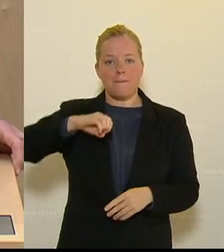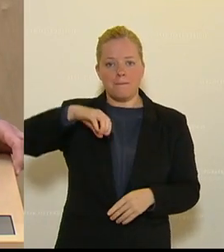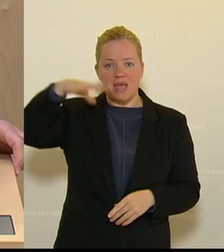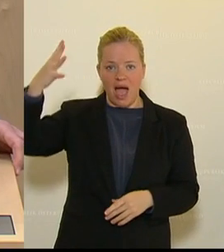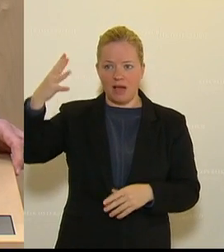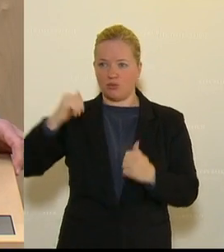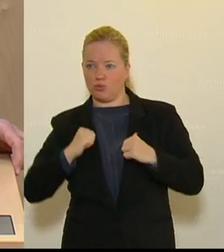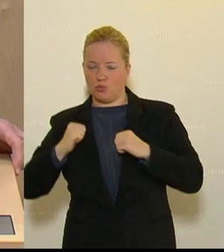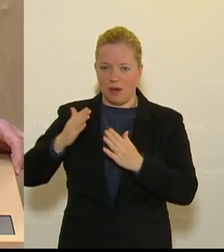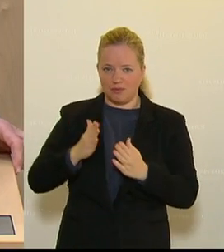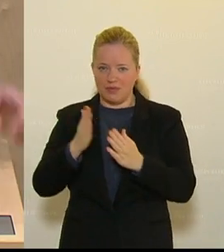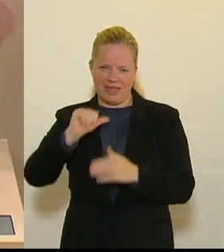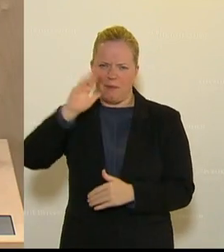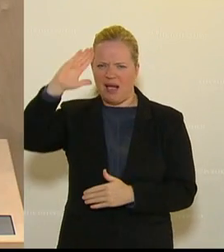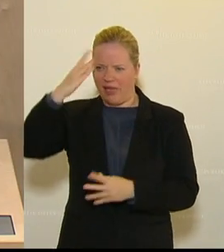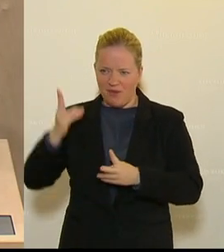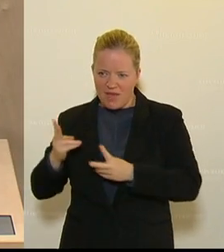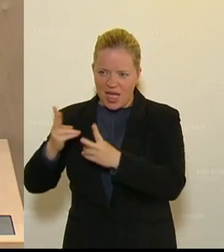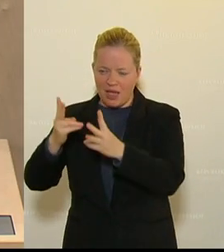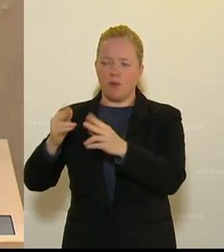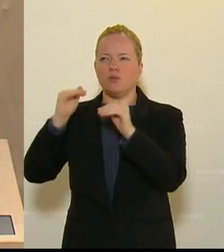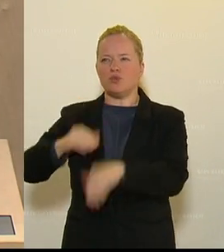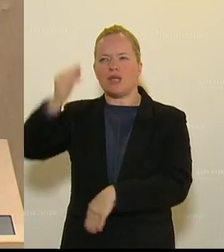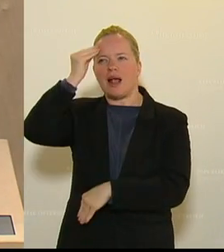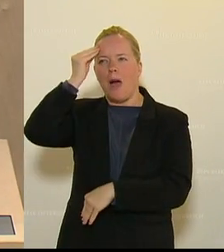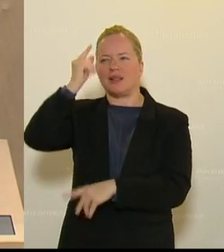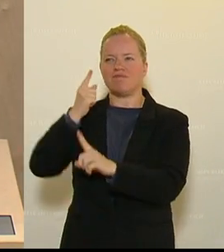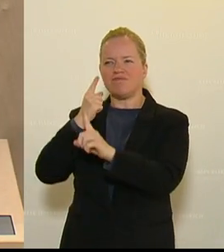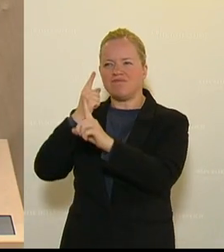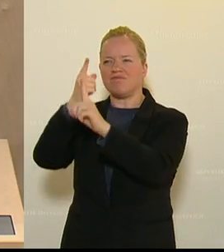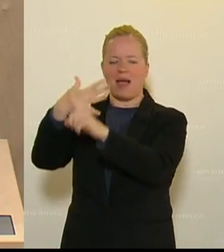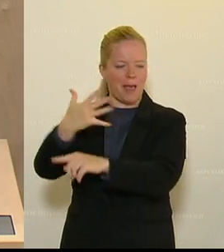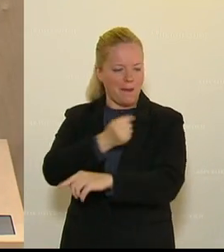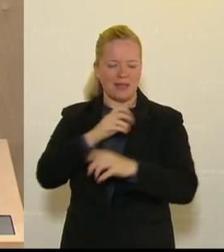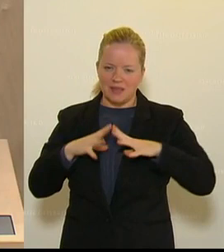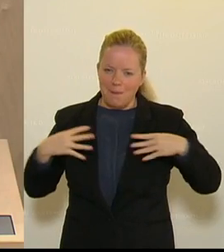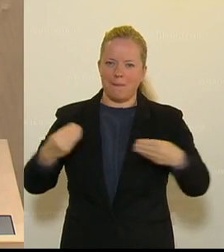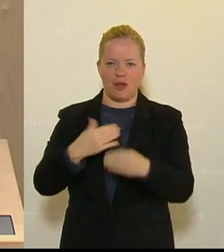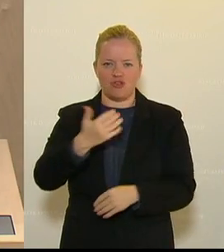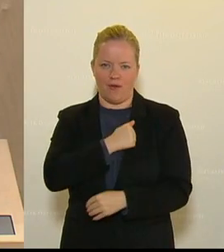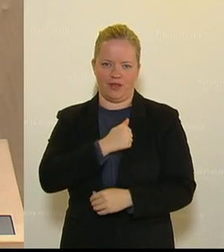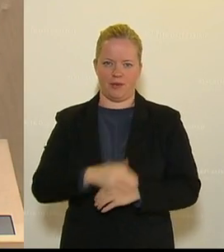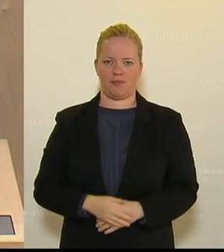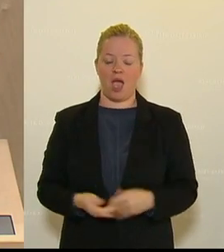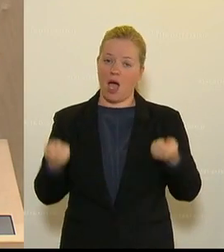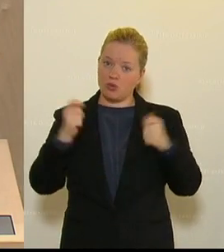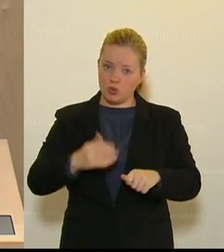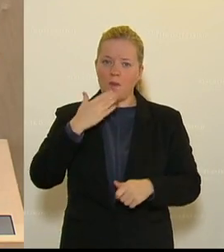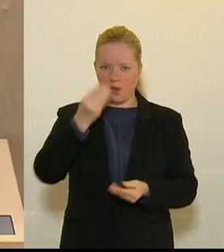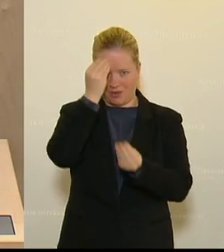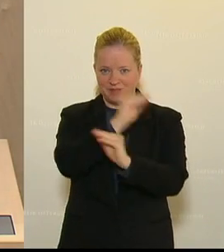der Glaube, dass wir es gemeinsam schaffen. Eines möchte ich abschließend nur sagen.